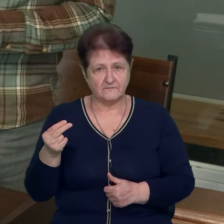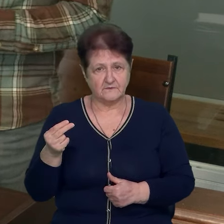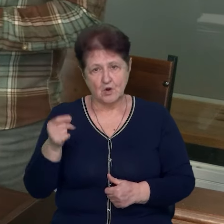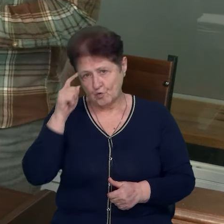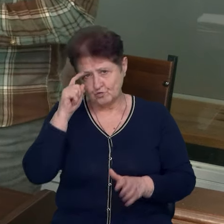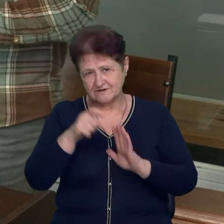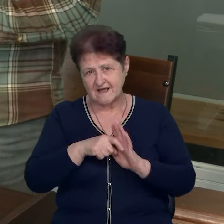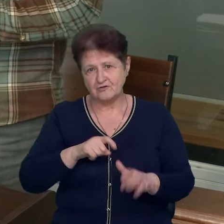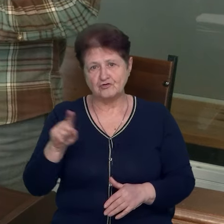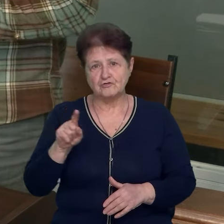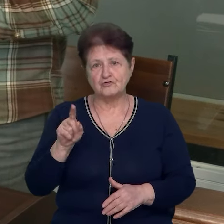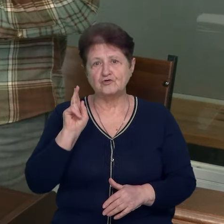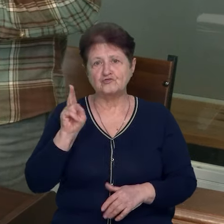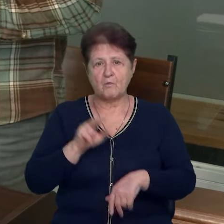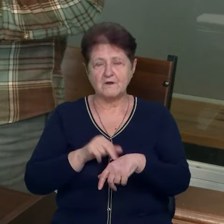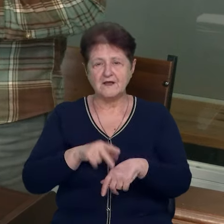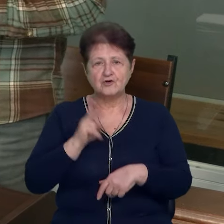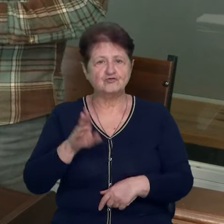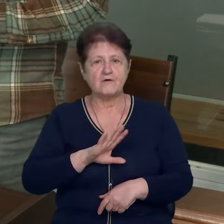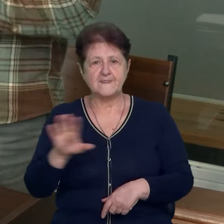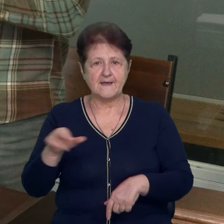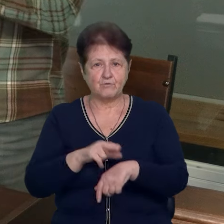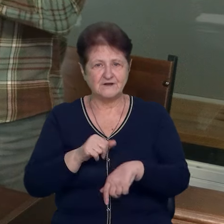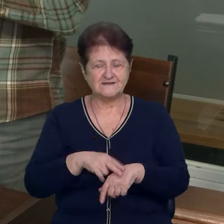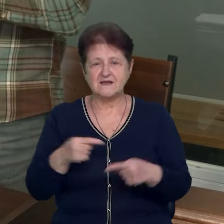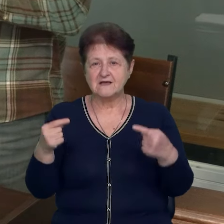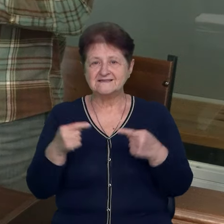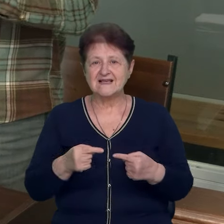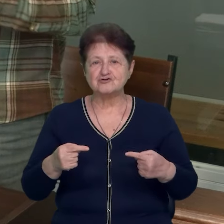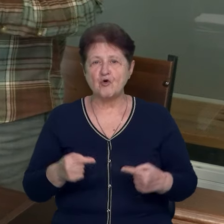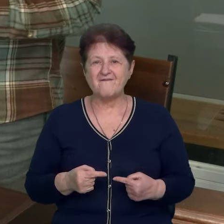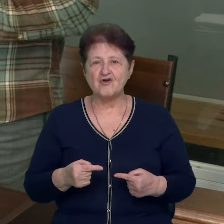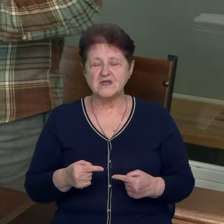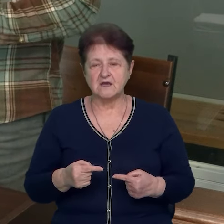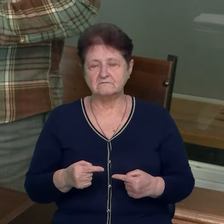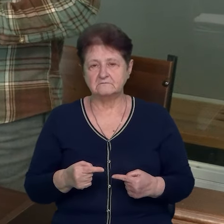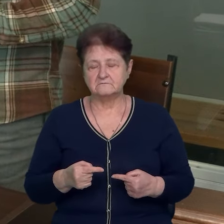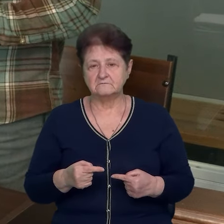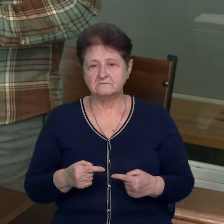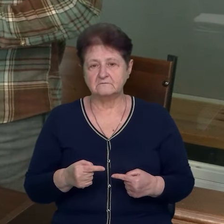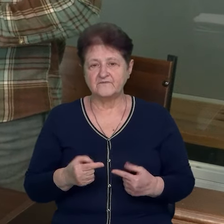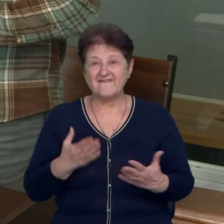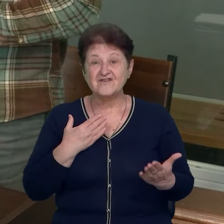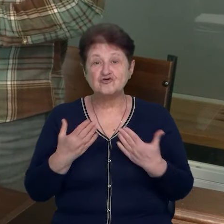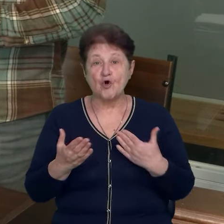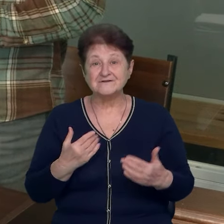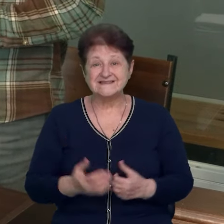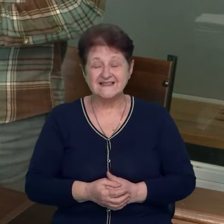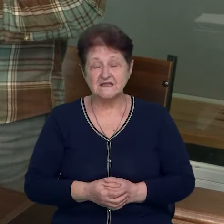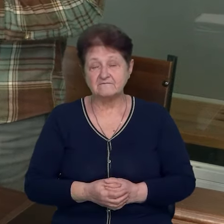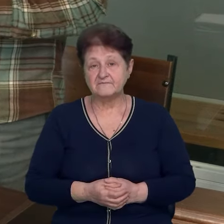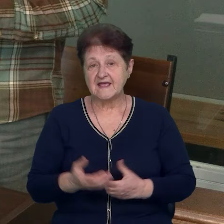узнає, де хто тут поліцейський, де не поліцейський, з'ясовує відносини і таке інше.